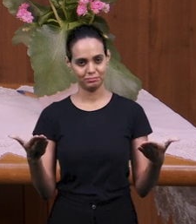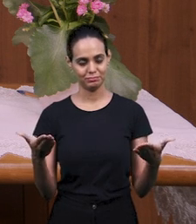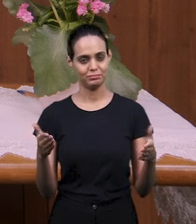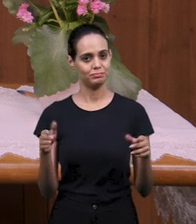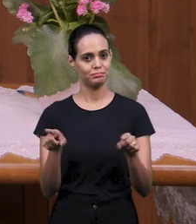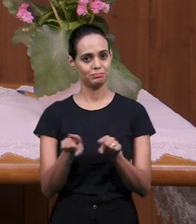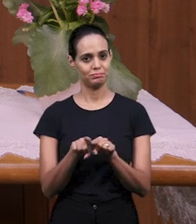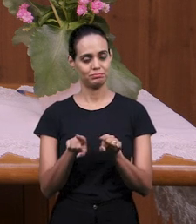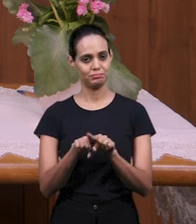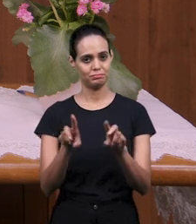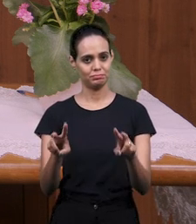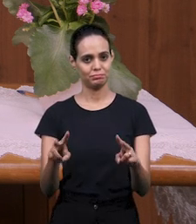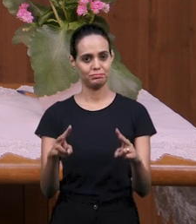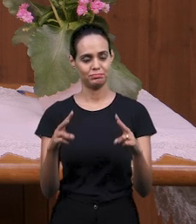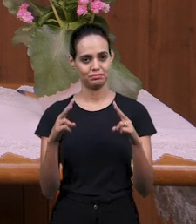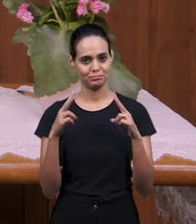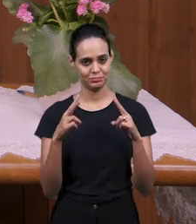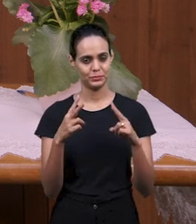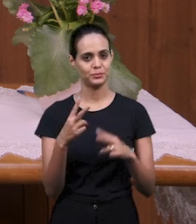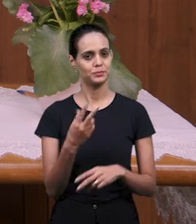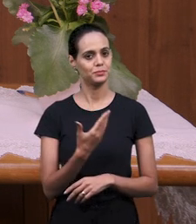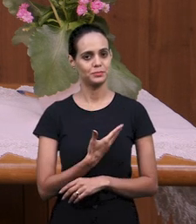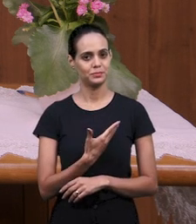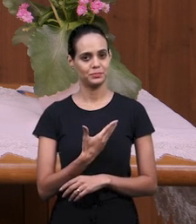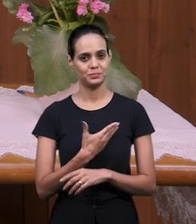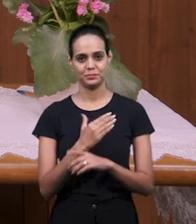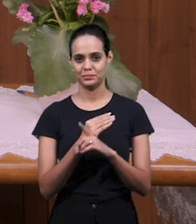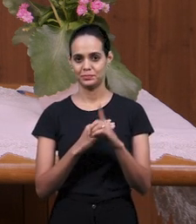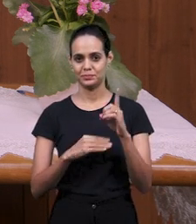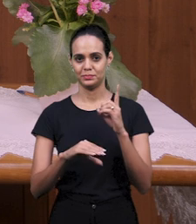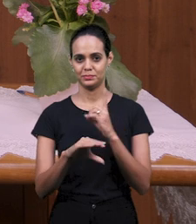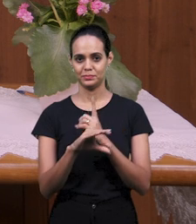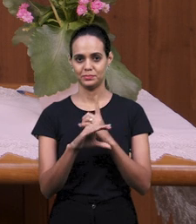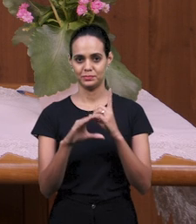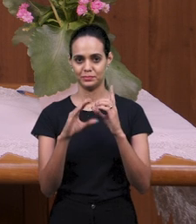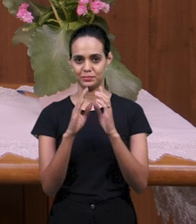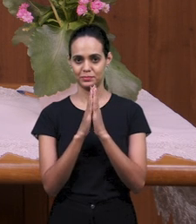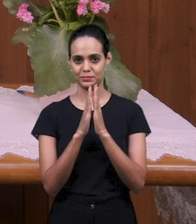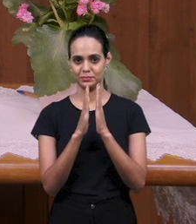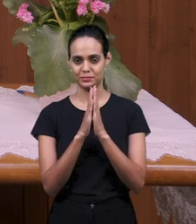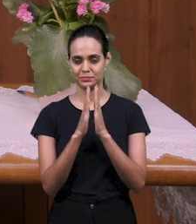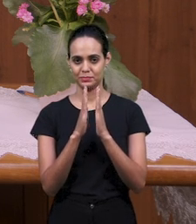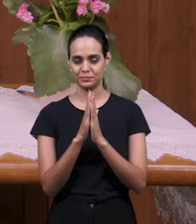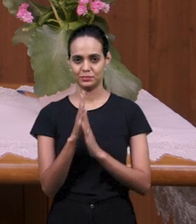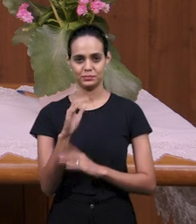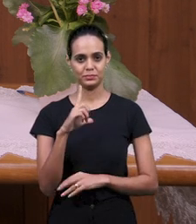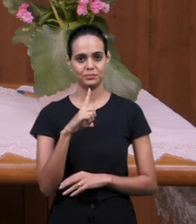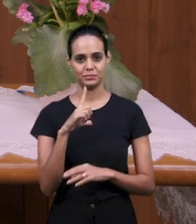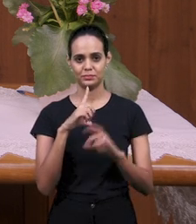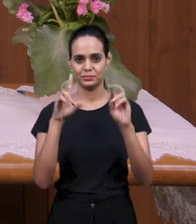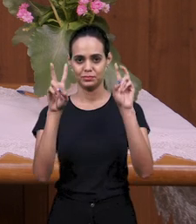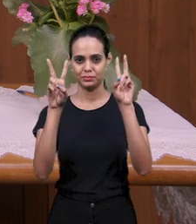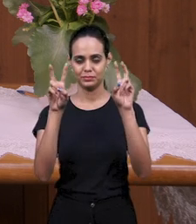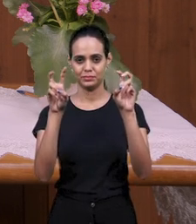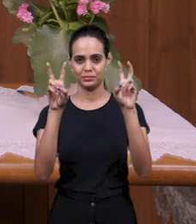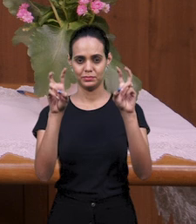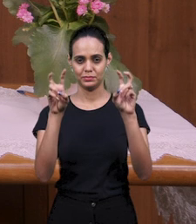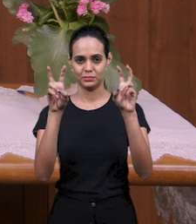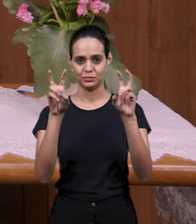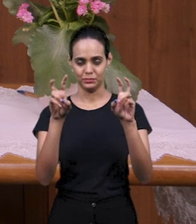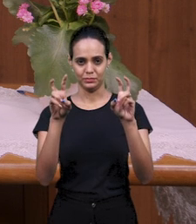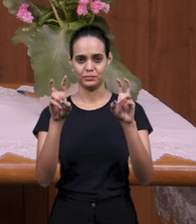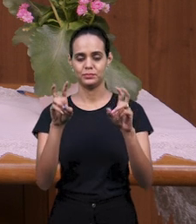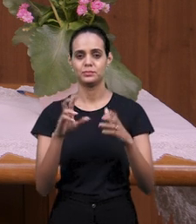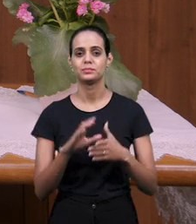нашим дорогим гостям, нашим друзьям. Тема этого богослужения – это